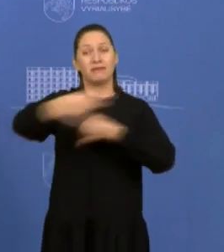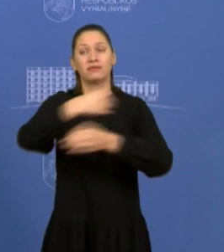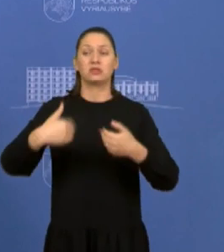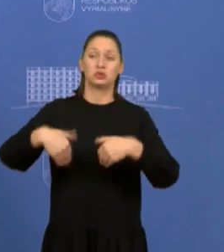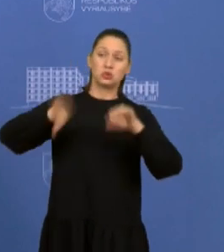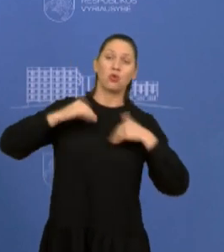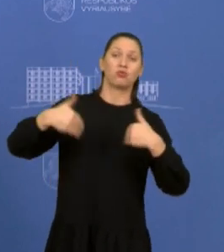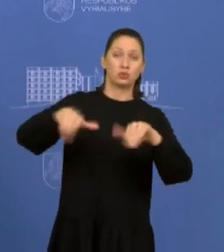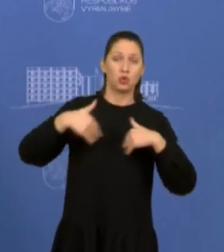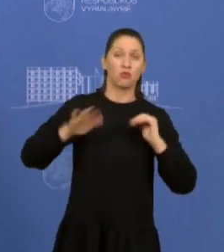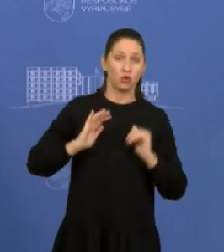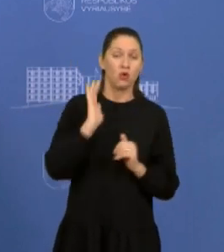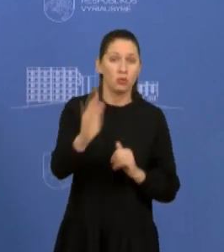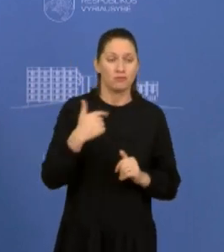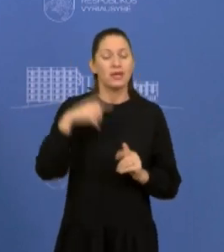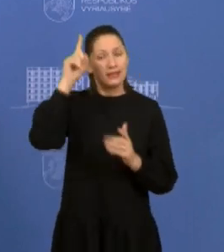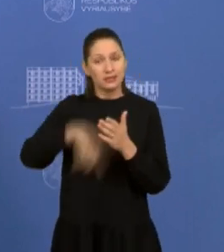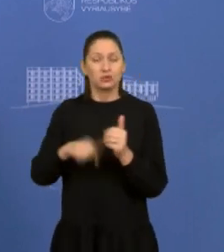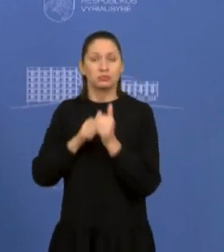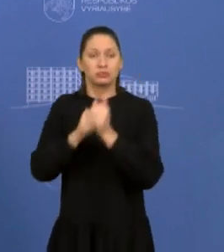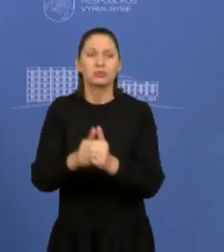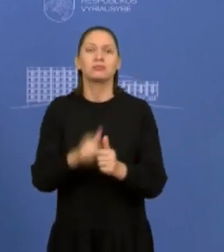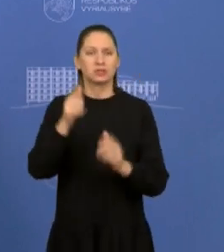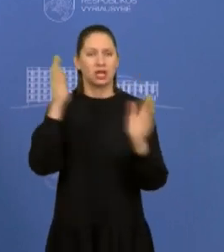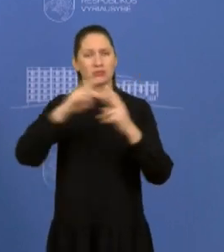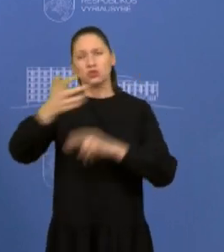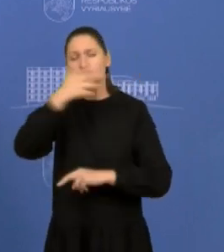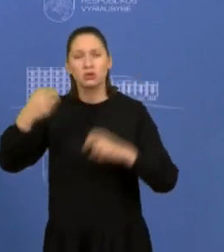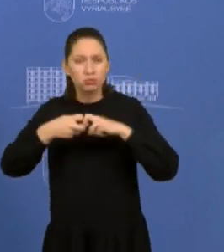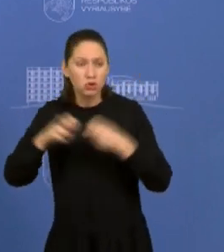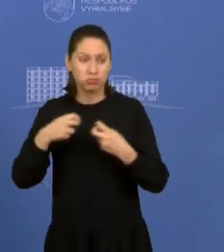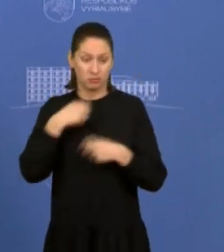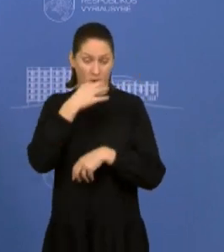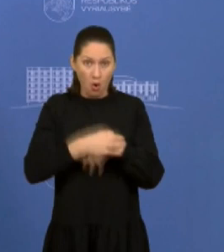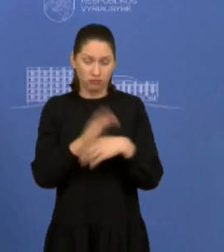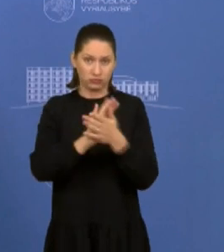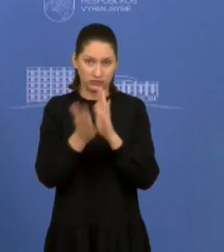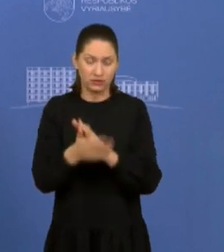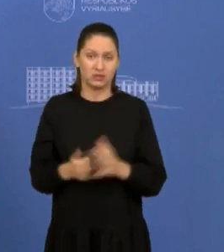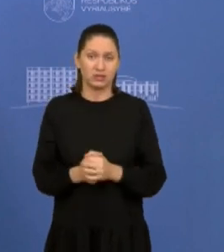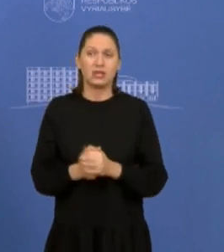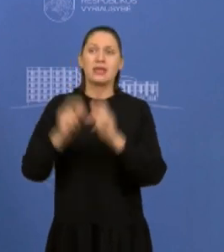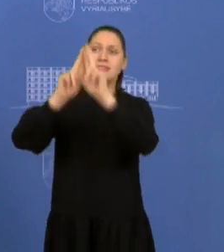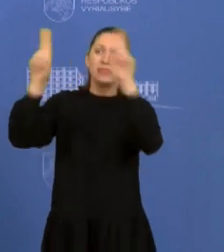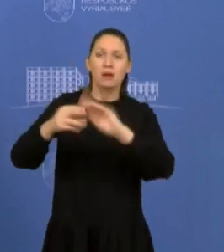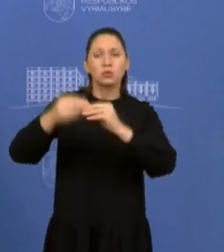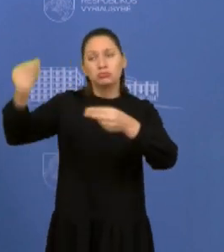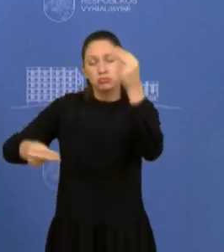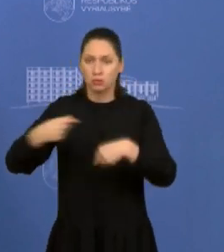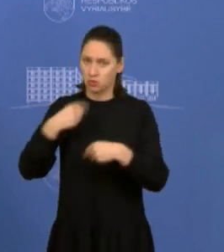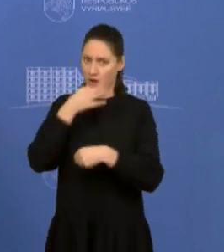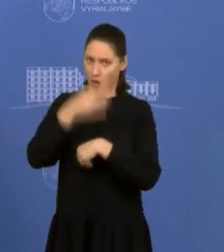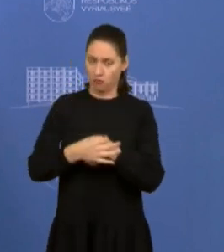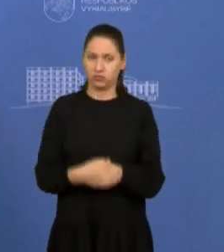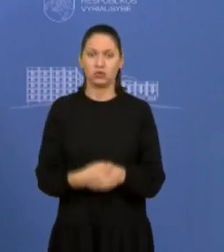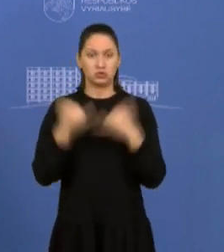mes turim spręsti ir klimato krizę, ir tarptautinius įsipareigojimus, ir į tą išrėti atsatingai. Taip,